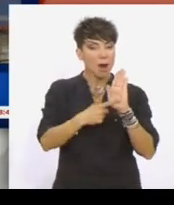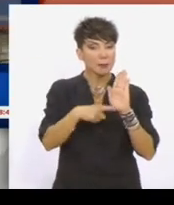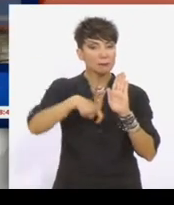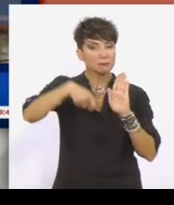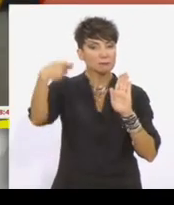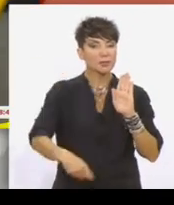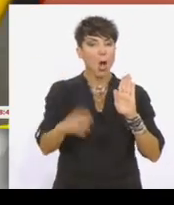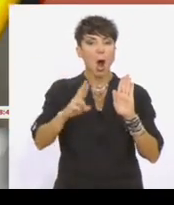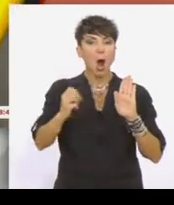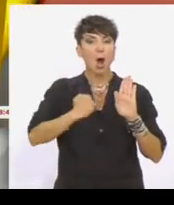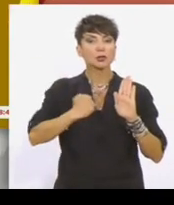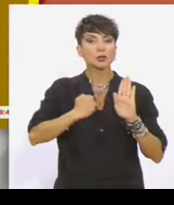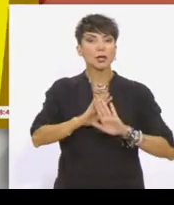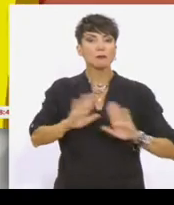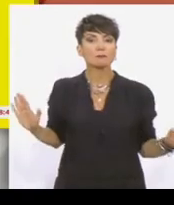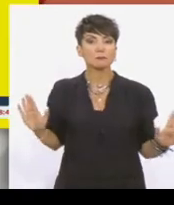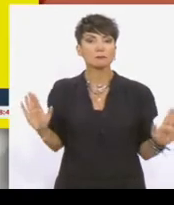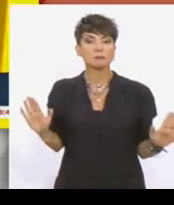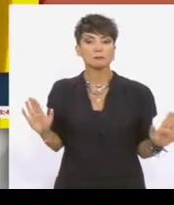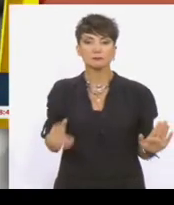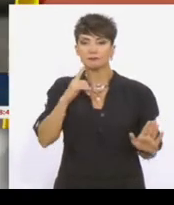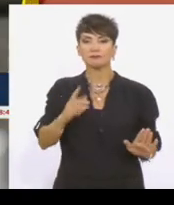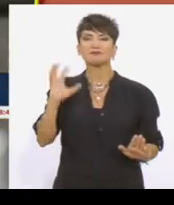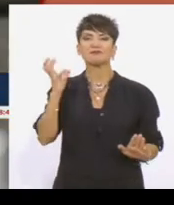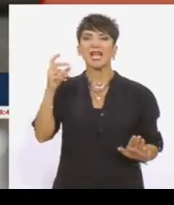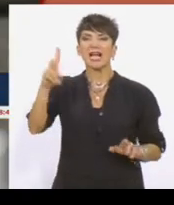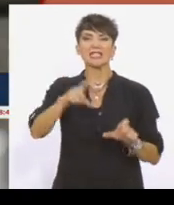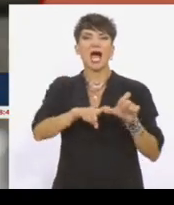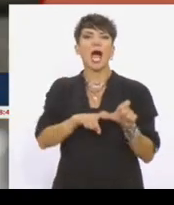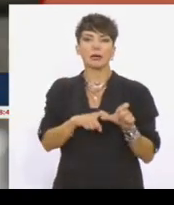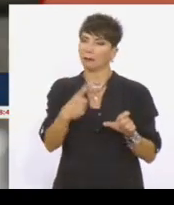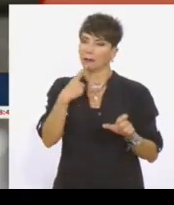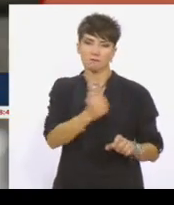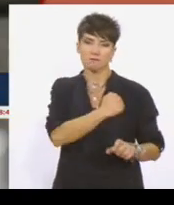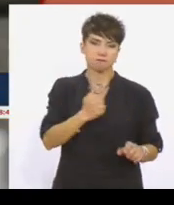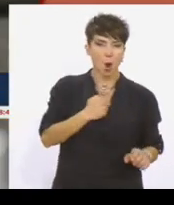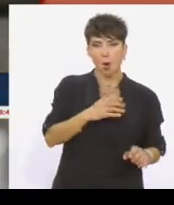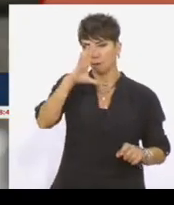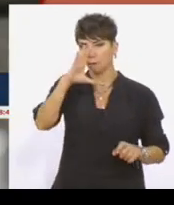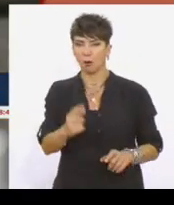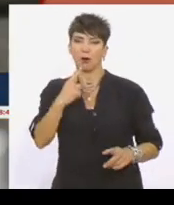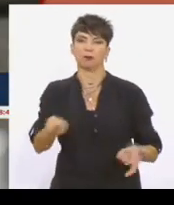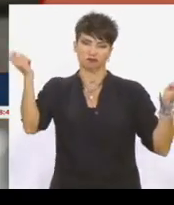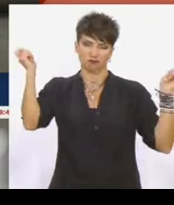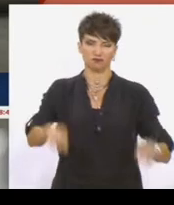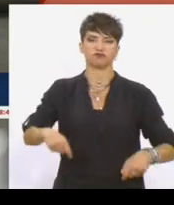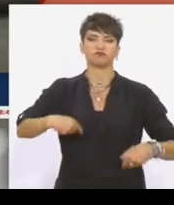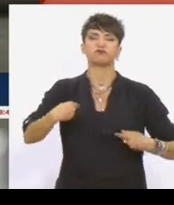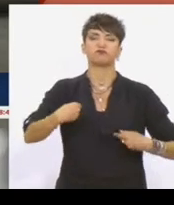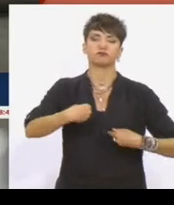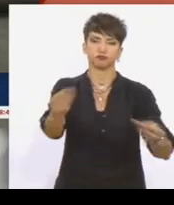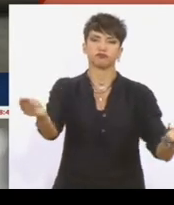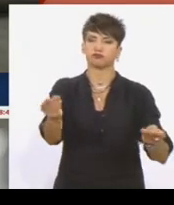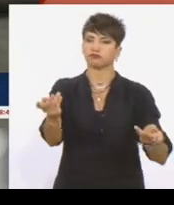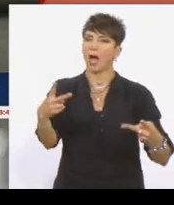Η απόφαση της Gazprom να διακόψει την παροχή φυσικού αερίου σε Πολωνία και Βουλγαρία γιατί δύο χώρες δεν πλήρωναν